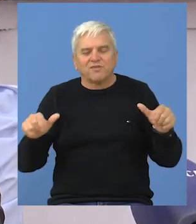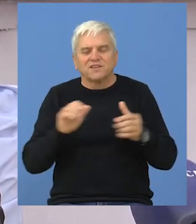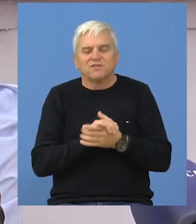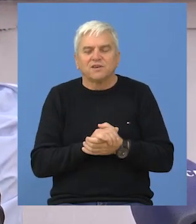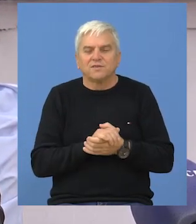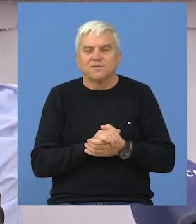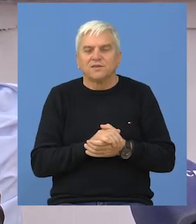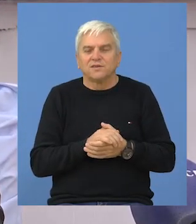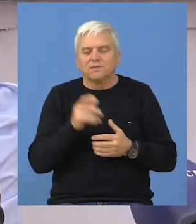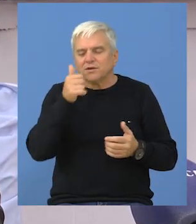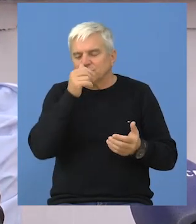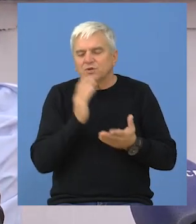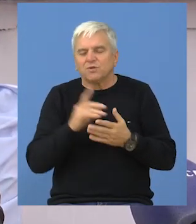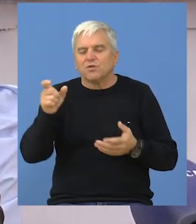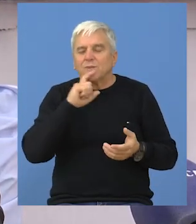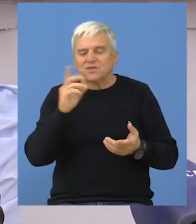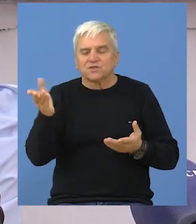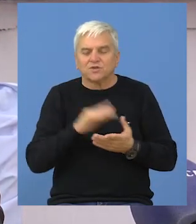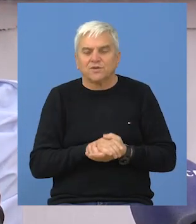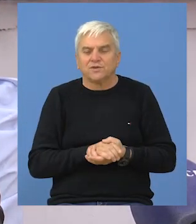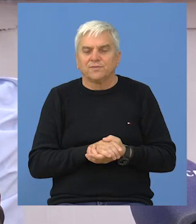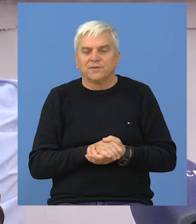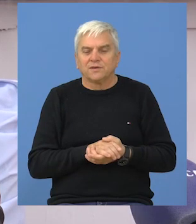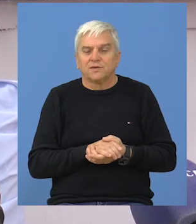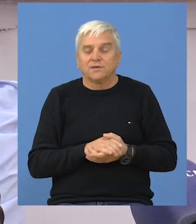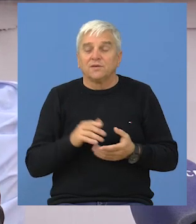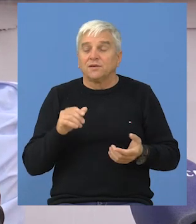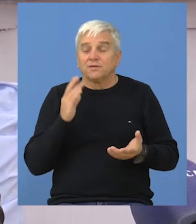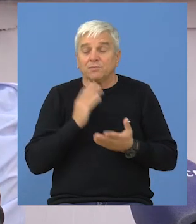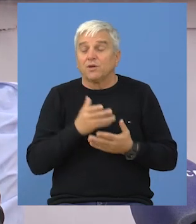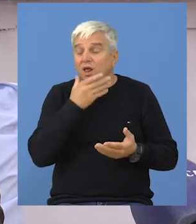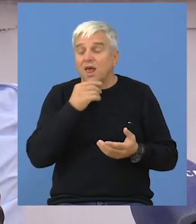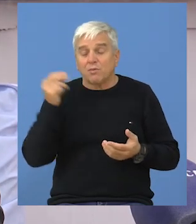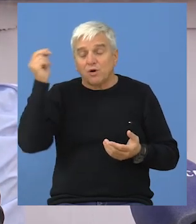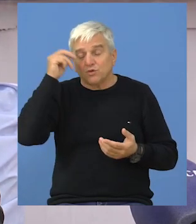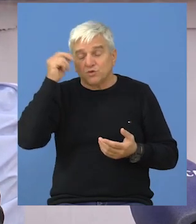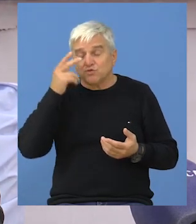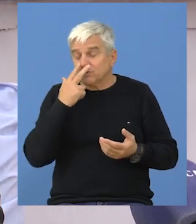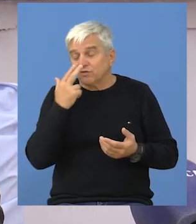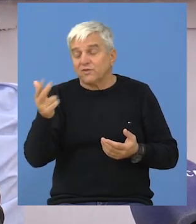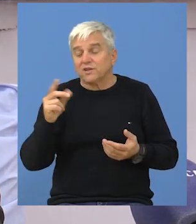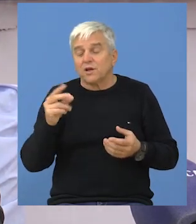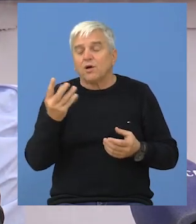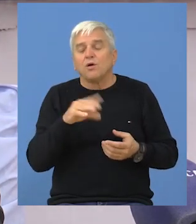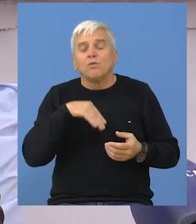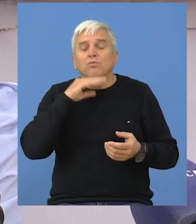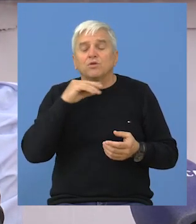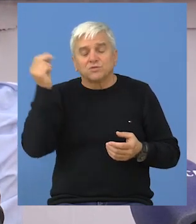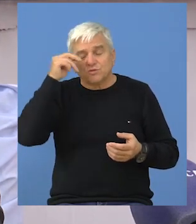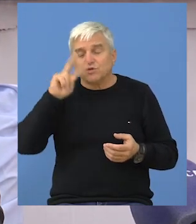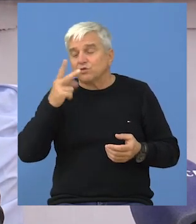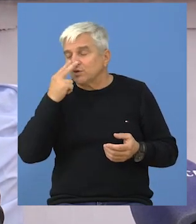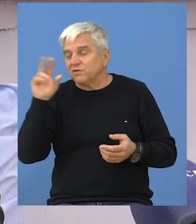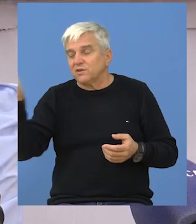prvenstva što se održale u Mađarskoj. Lepo nam je iskustvo bilo i puno smo učili